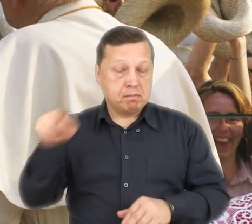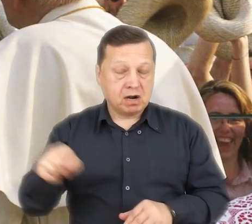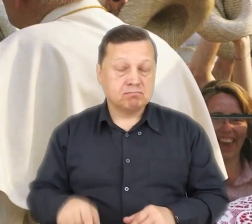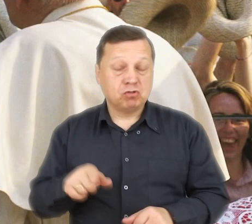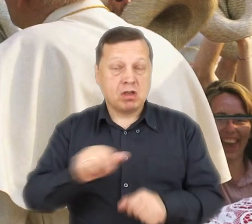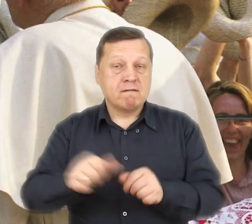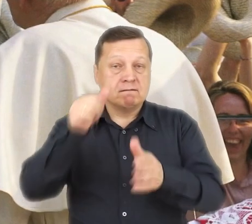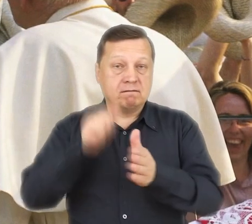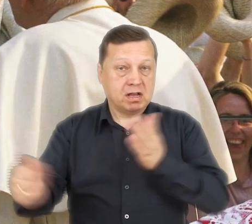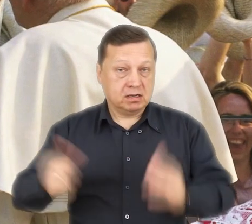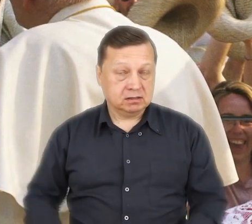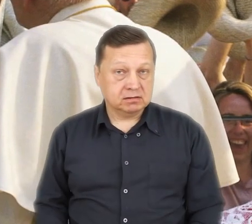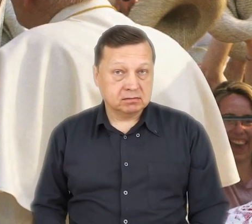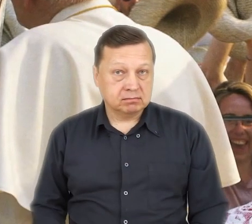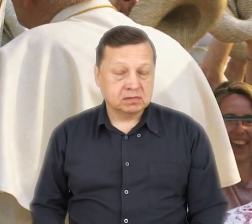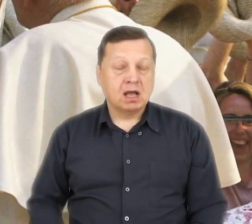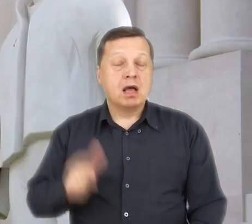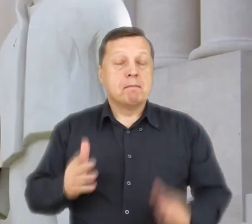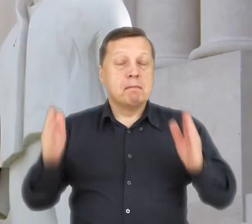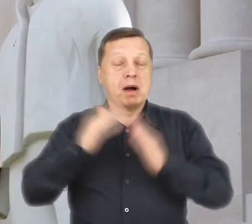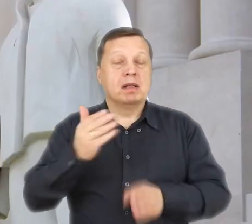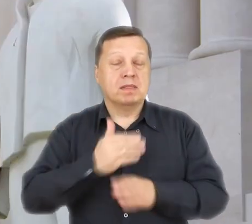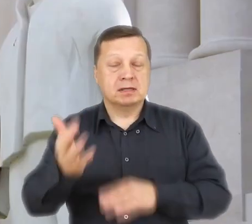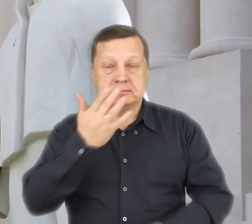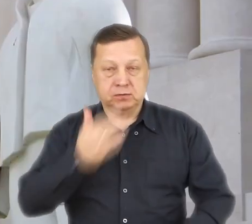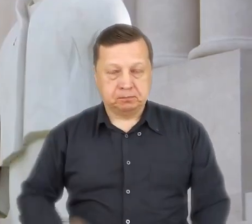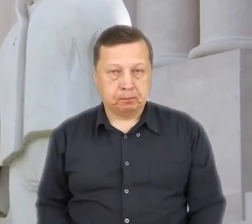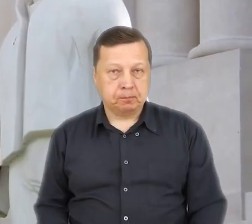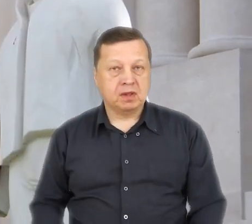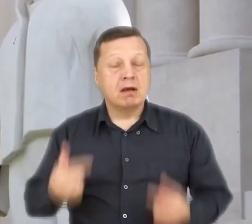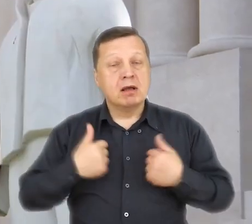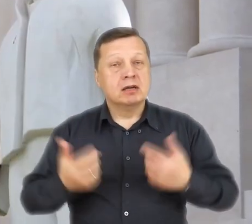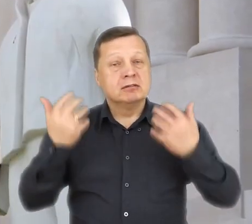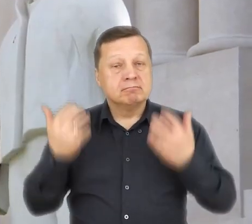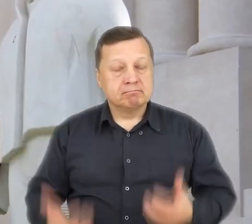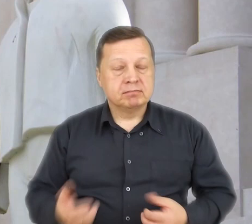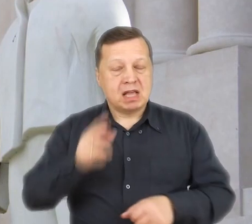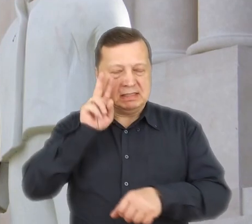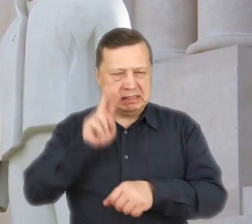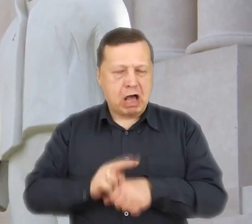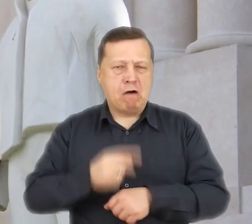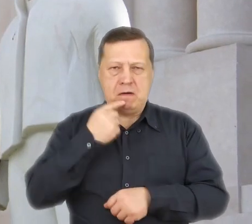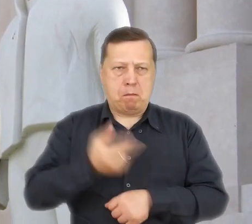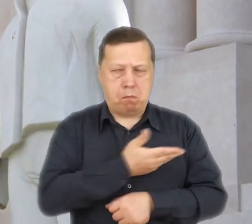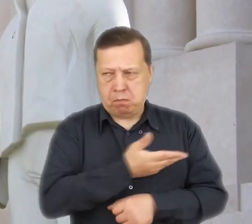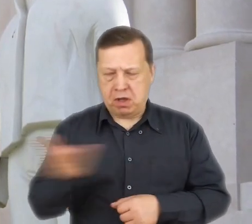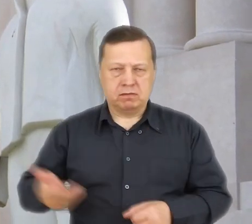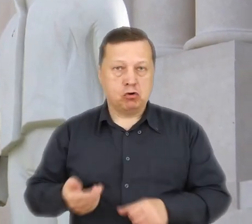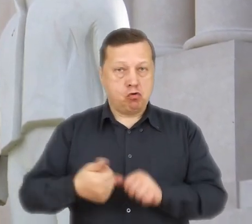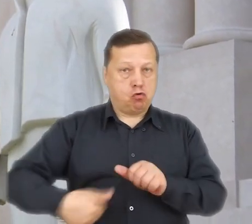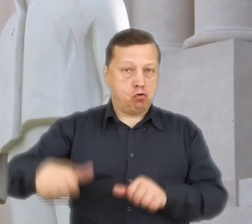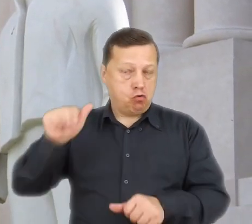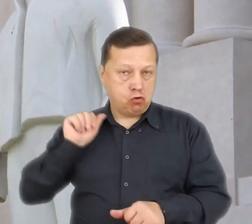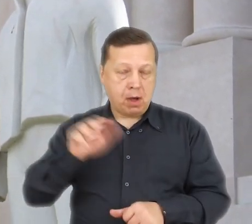wybrała dla siebie w sposób szczególny. I dalej mówił papież. Pragnę powiedzieć wam w zaufaniu.